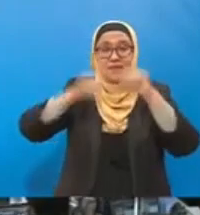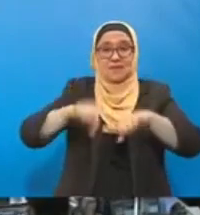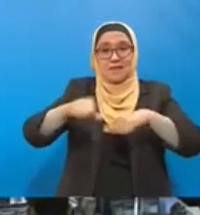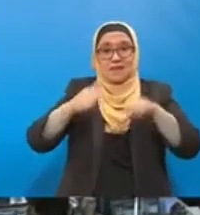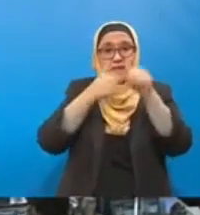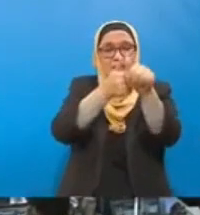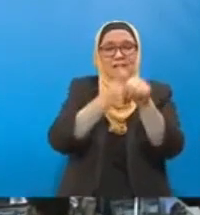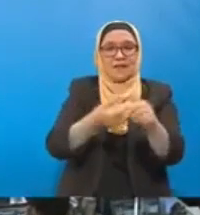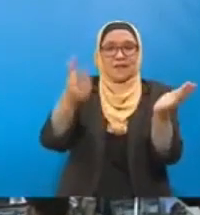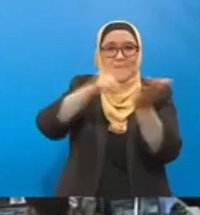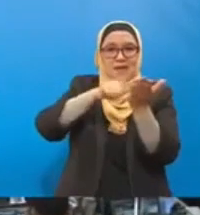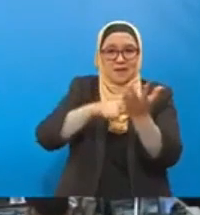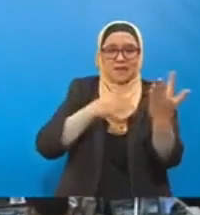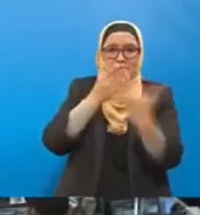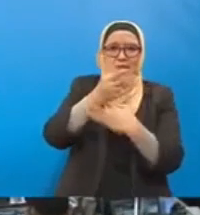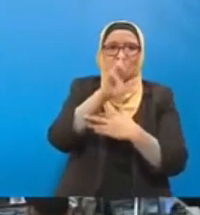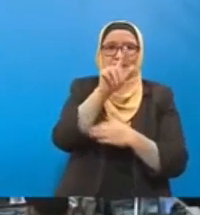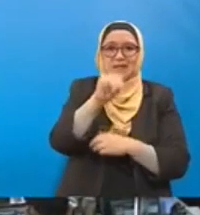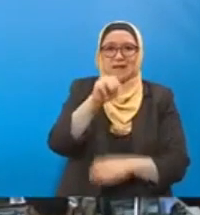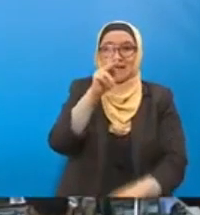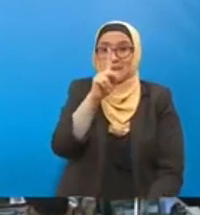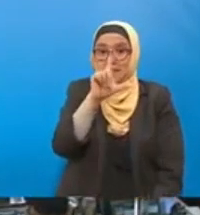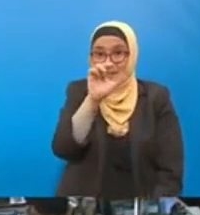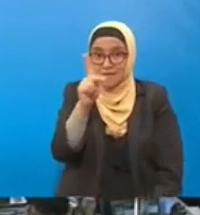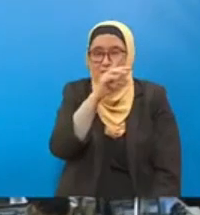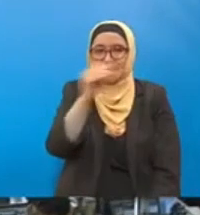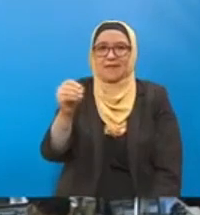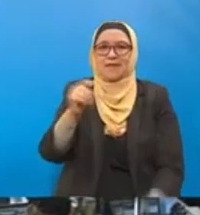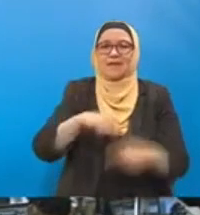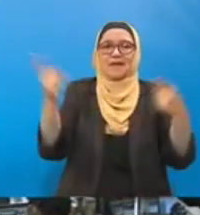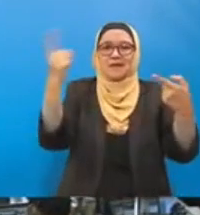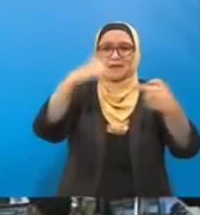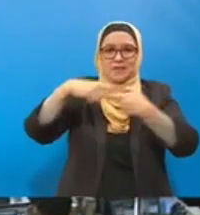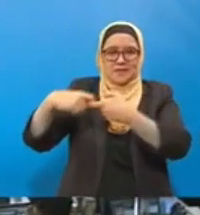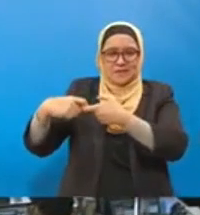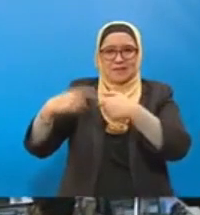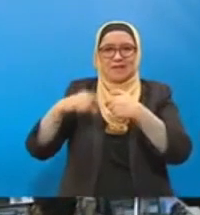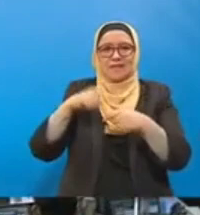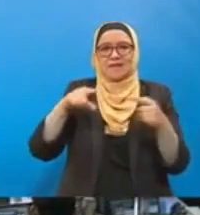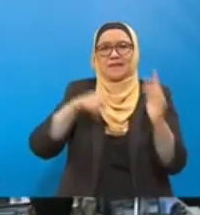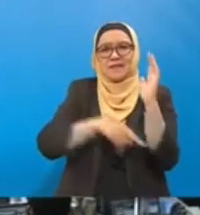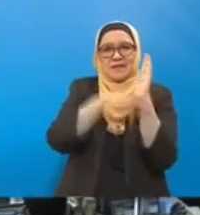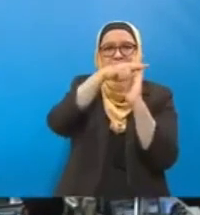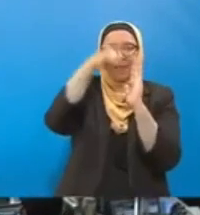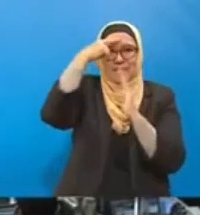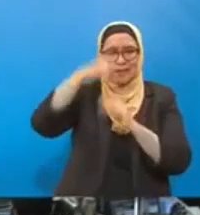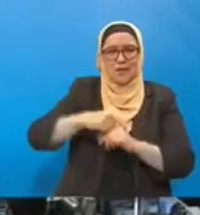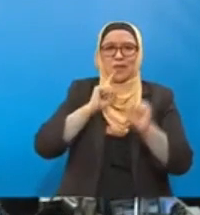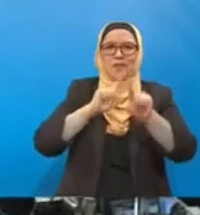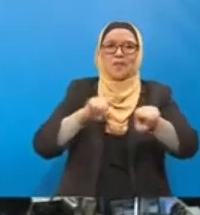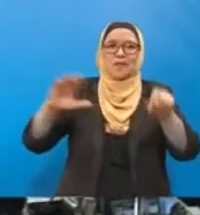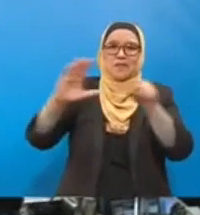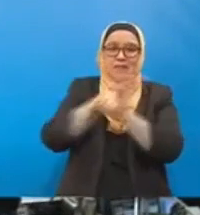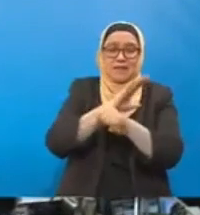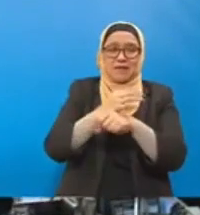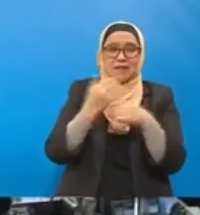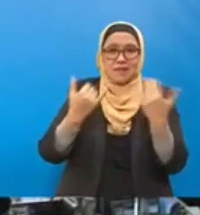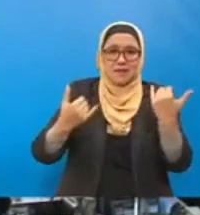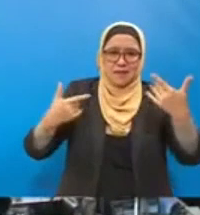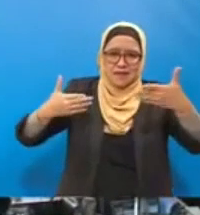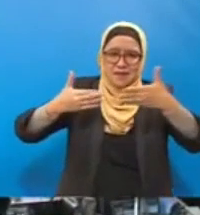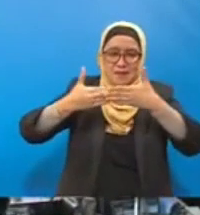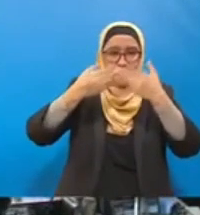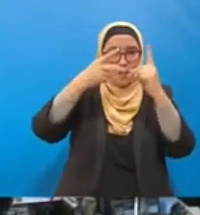Soalan tambahan saya, adakah kerajaan bercadang untuk membina jalan alternatif baru dari